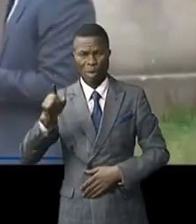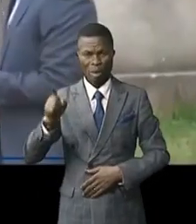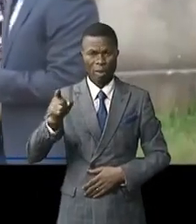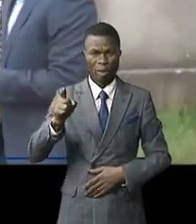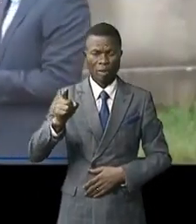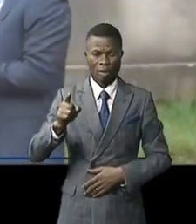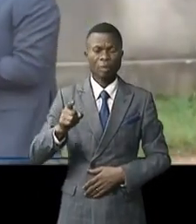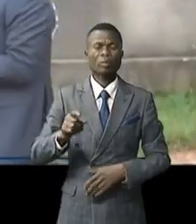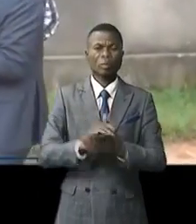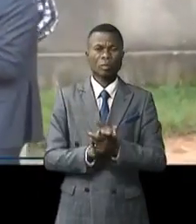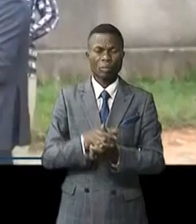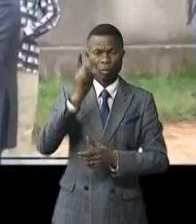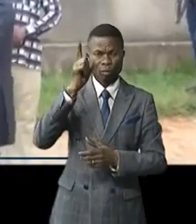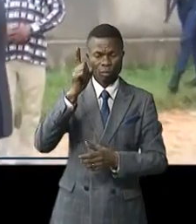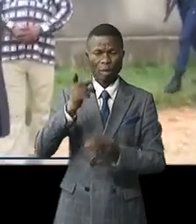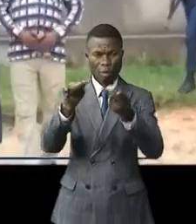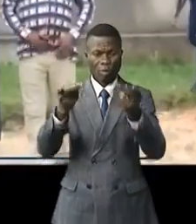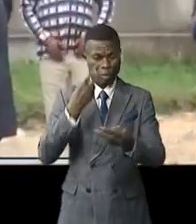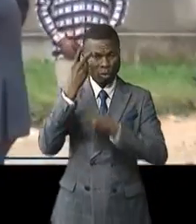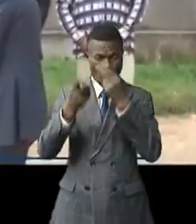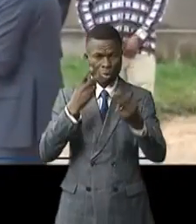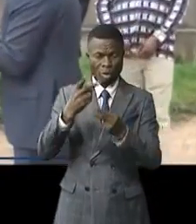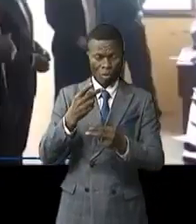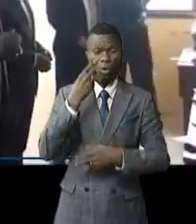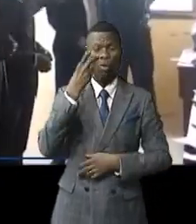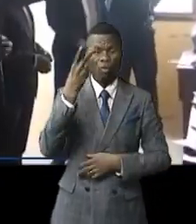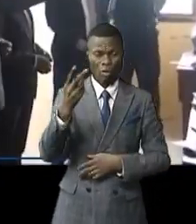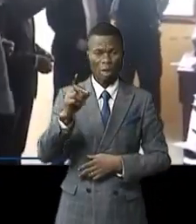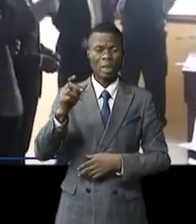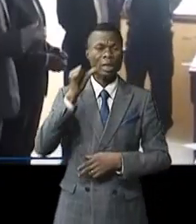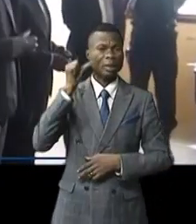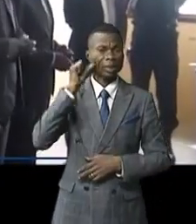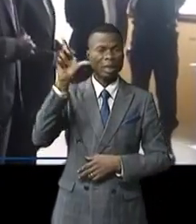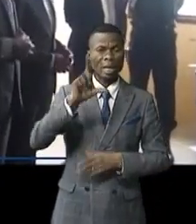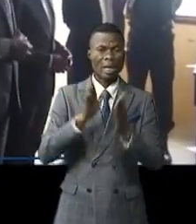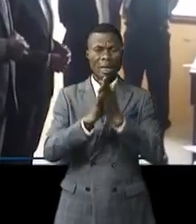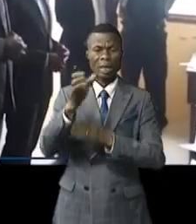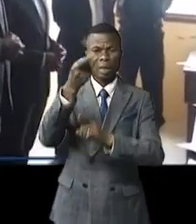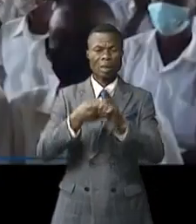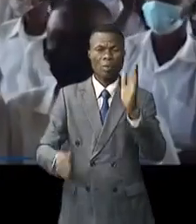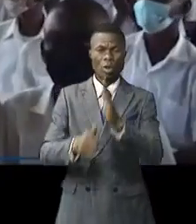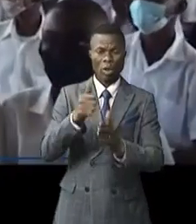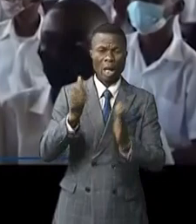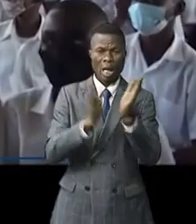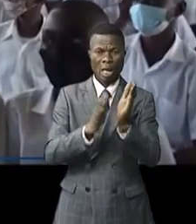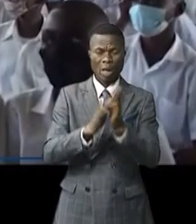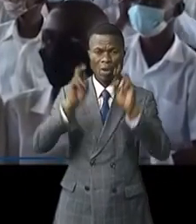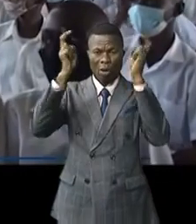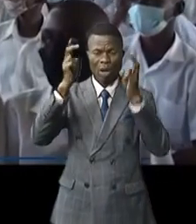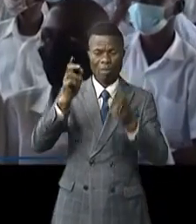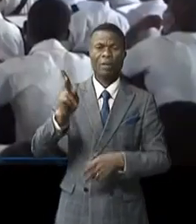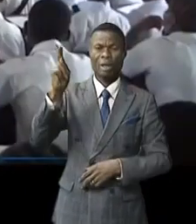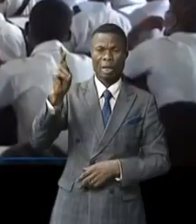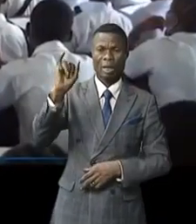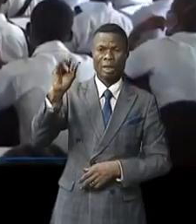a constitué le premier site de la visite d'inspection ce lundi 15 novembre 2021 dans les écoles de la ville de Kindou.